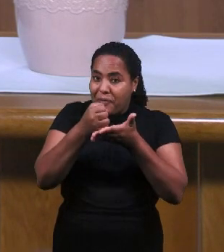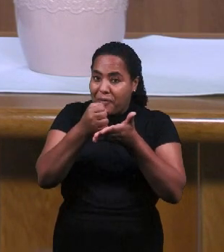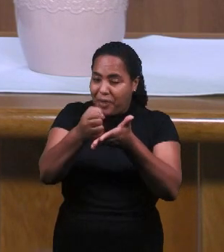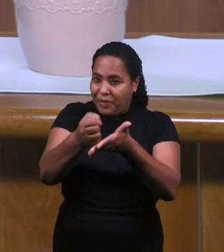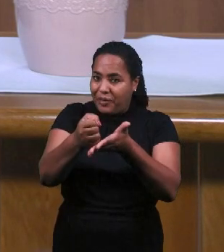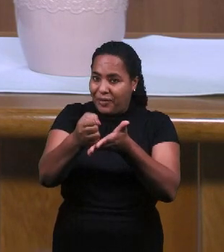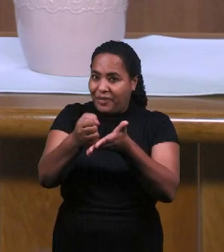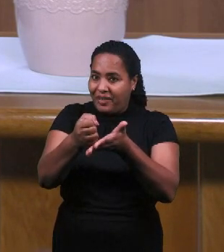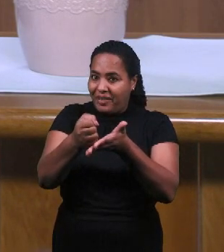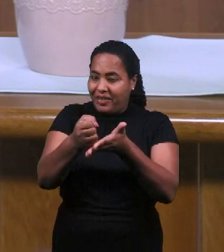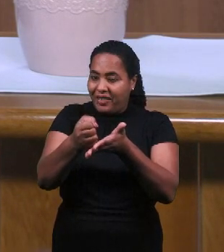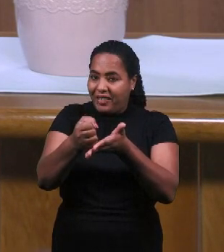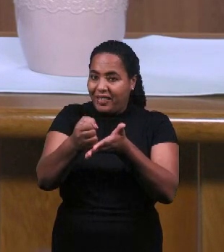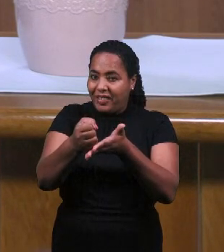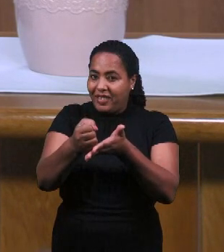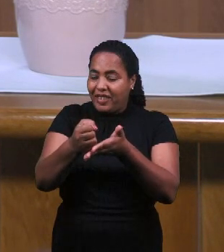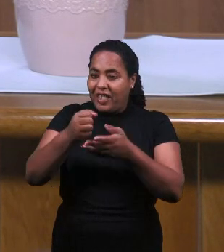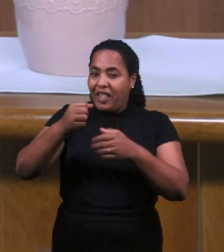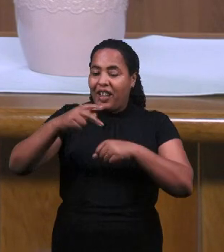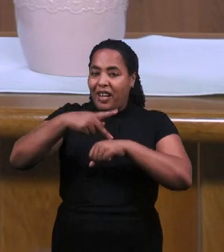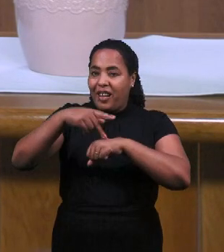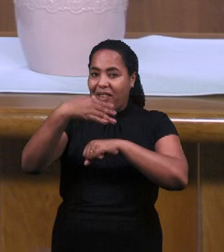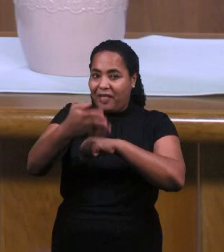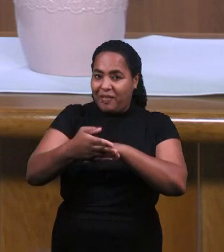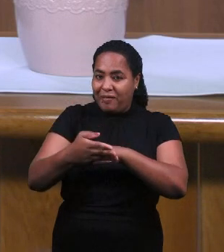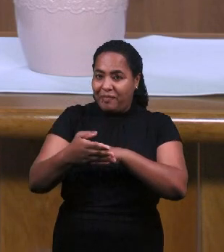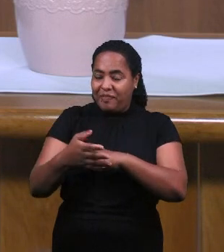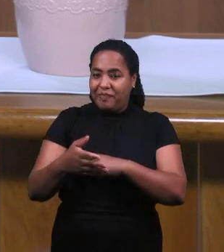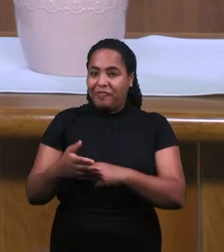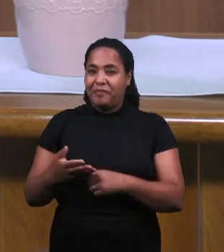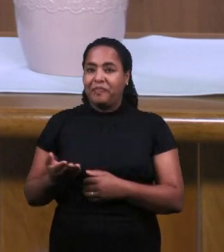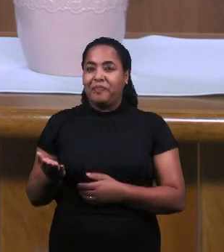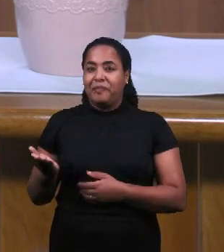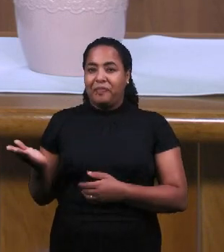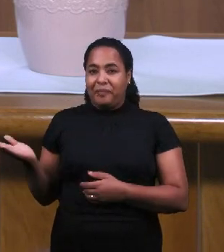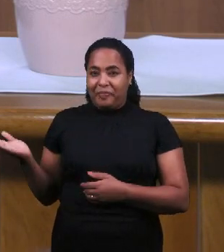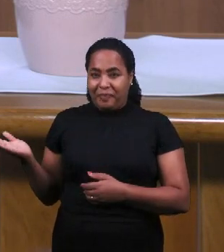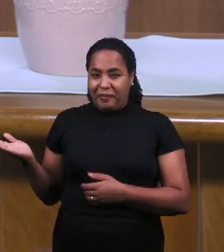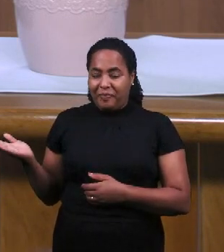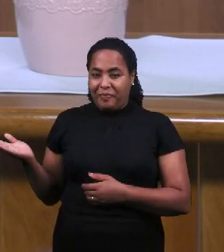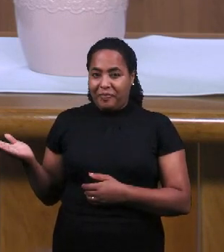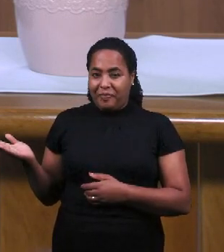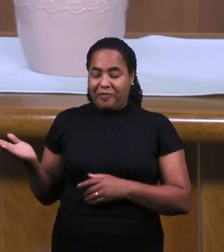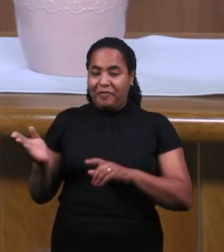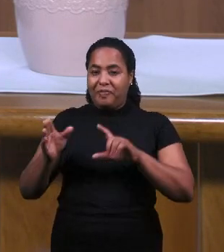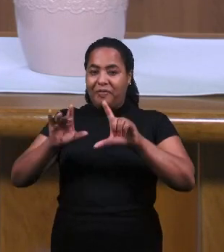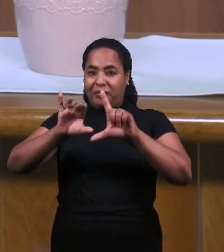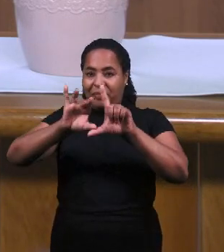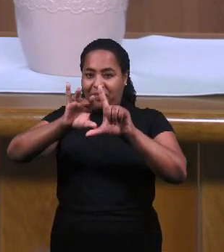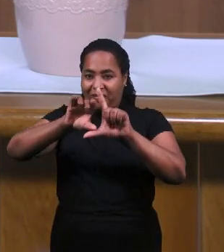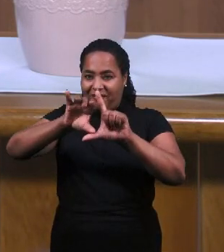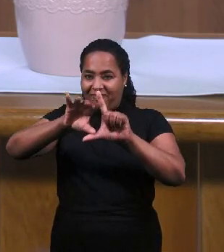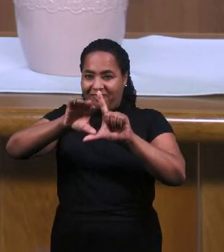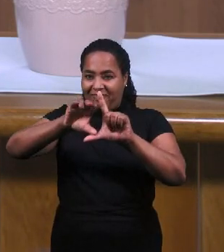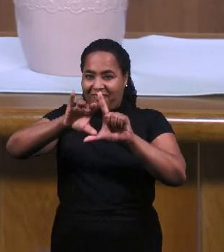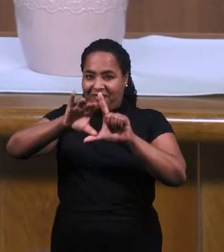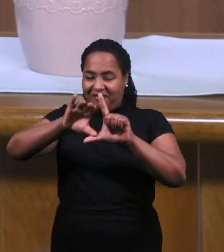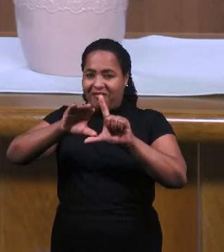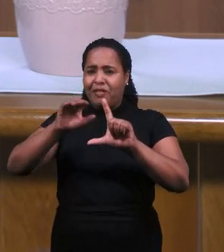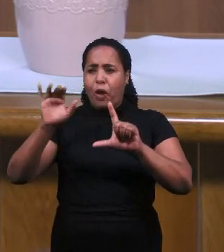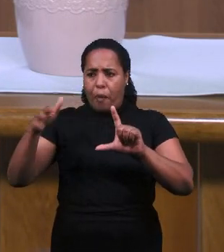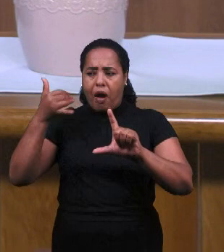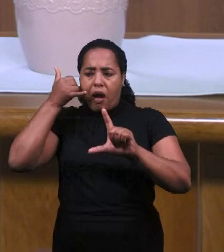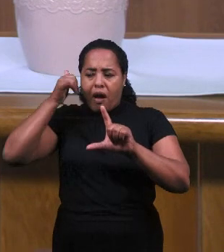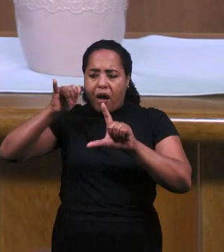внимании. Для тех, кто за рубежом, есть QR-код. Сейчас можете направить камеру